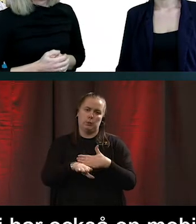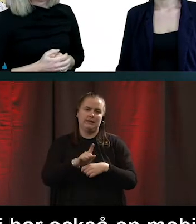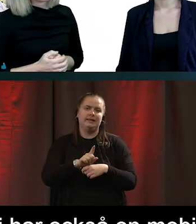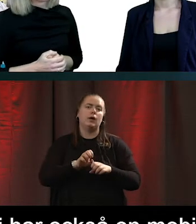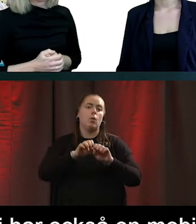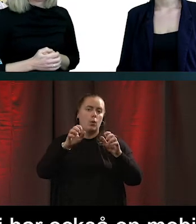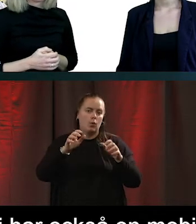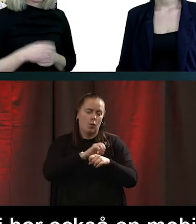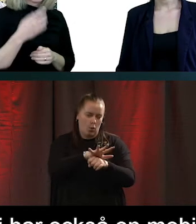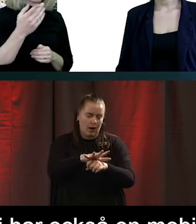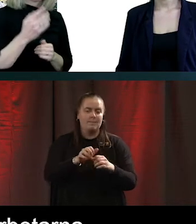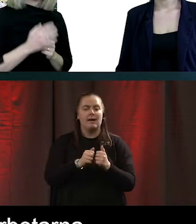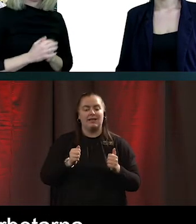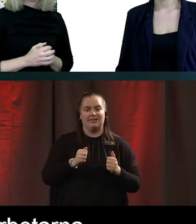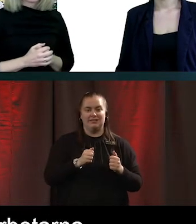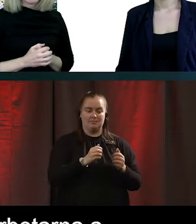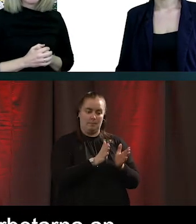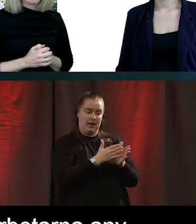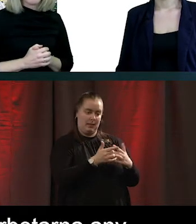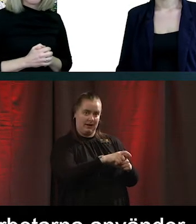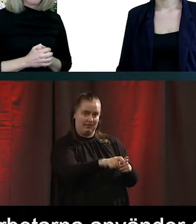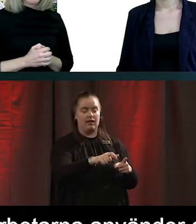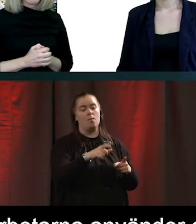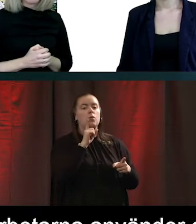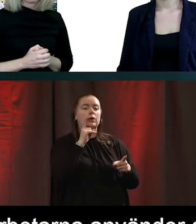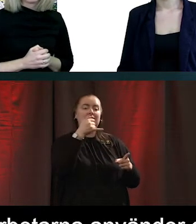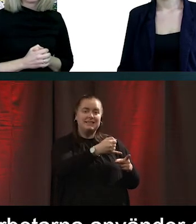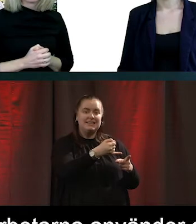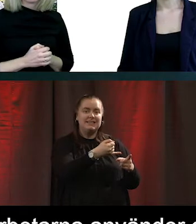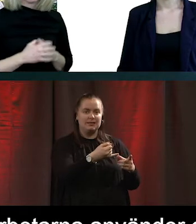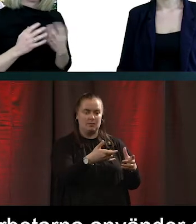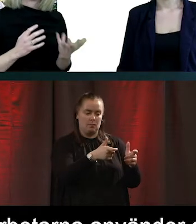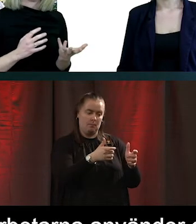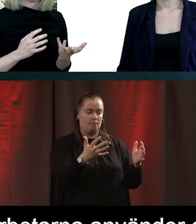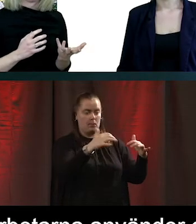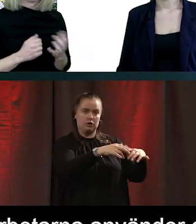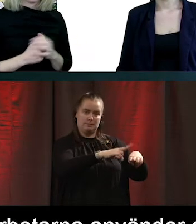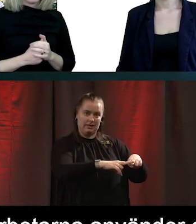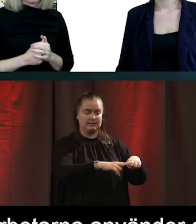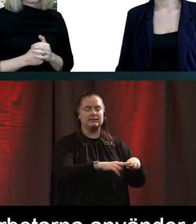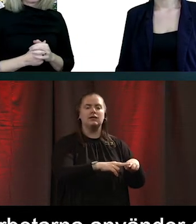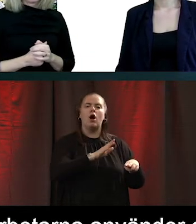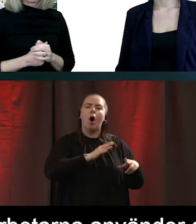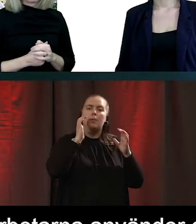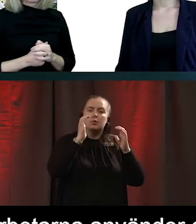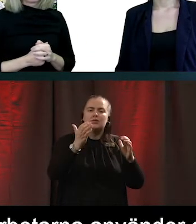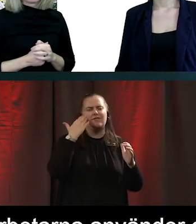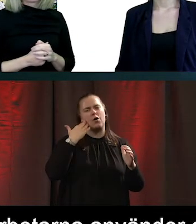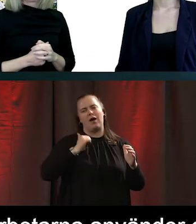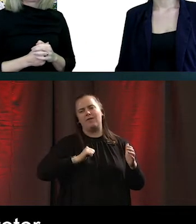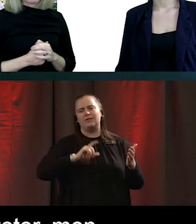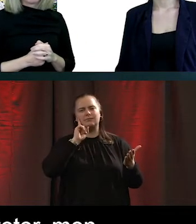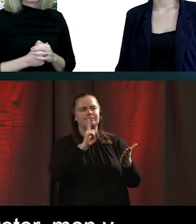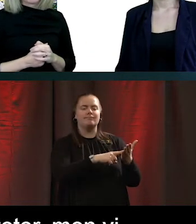fall är på våra mötesplatser. Använder sina bussar. Och de använder man ju tidigare till aktiviteter. Men nu åker vi runt till